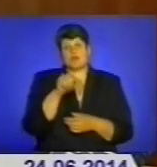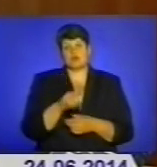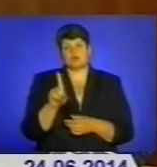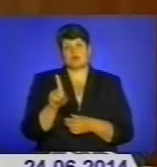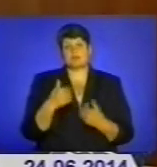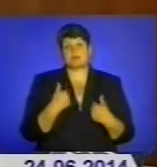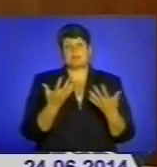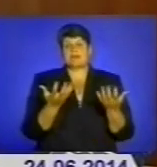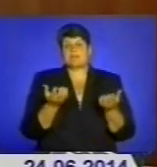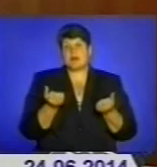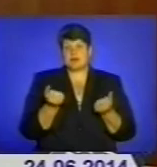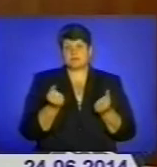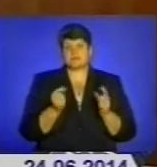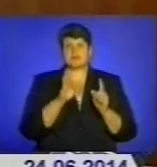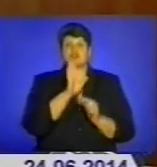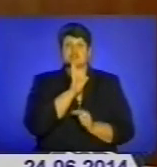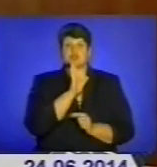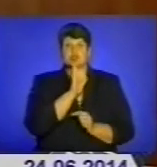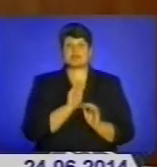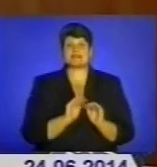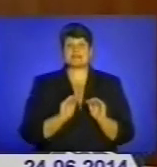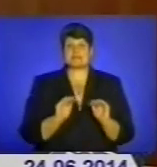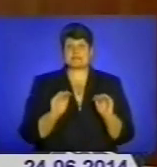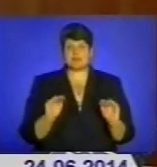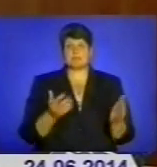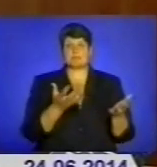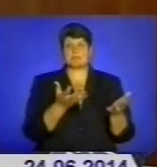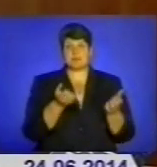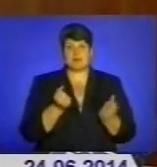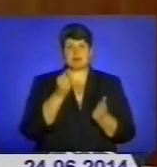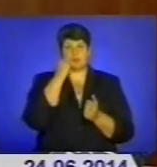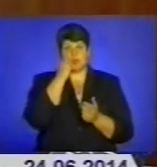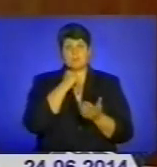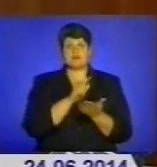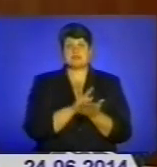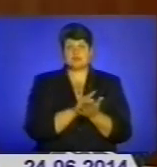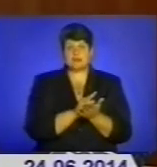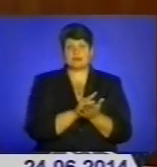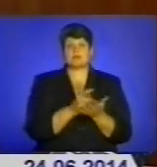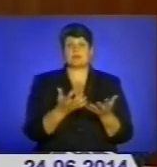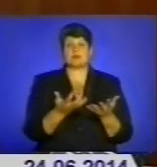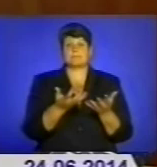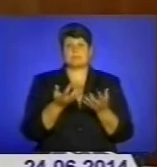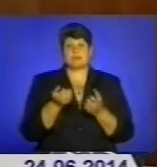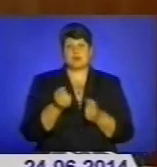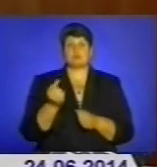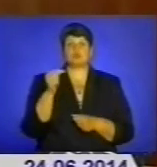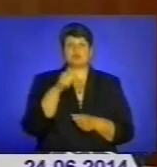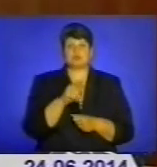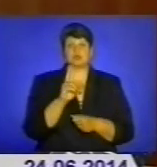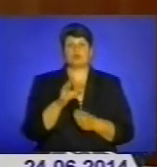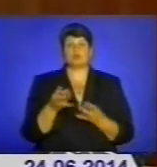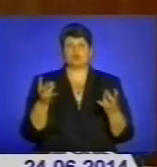ми приймаємо жінок з дітками, приймаємо пенсіонерів, приймаємо тих, хто